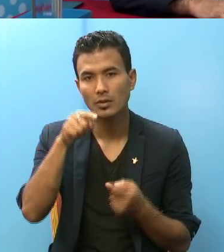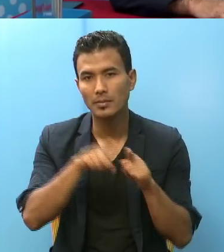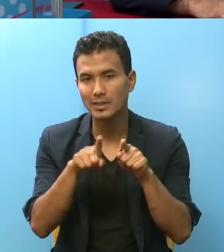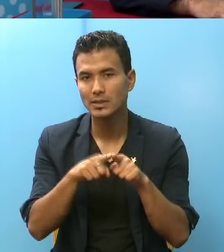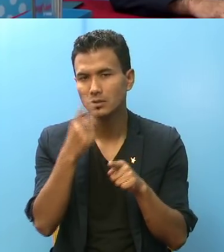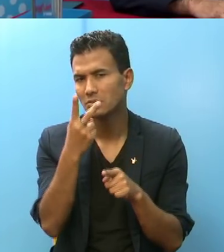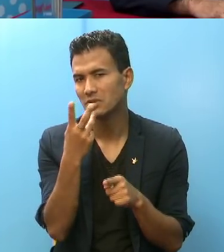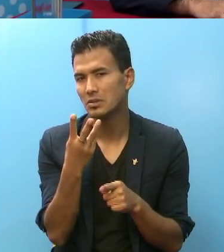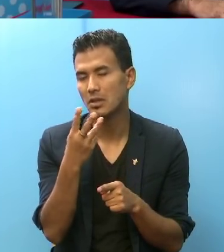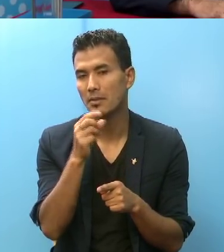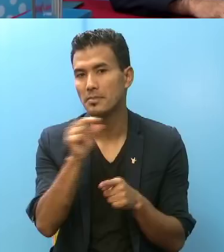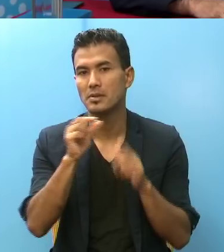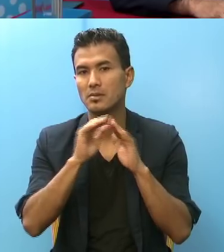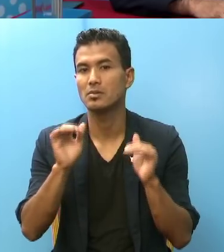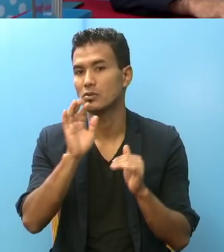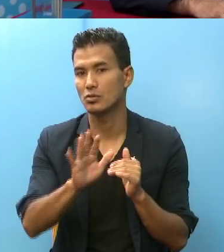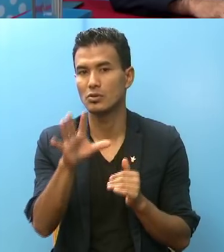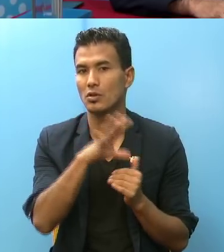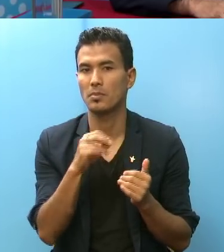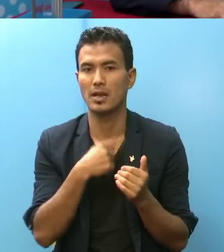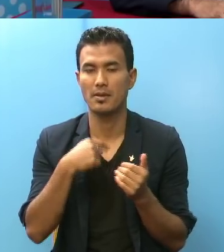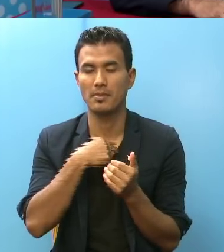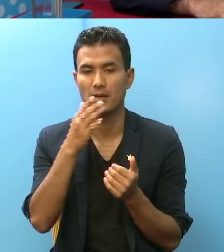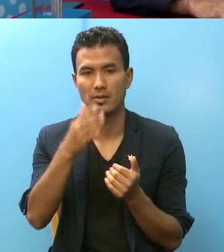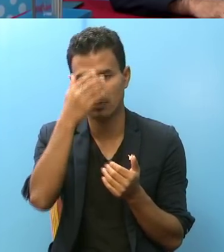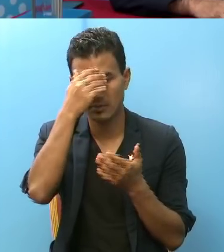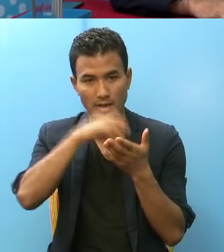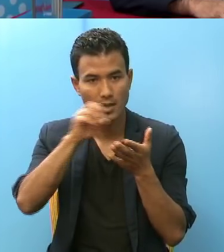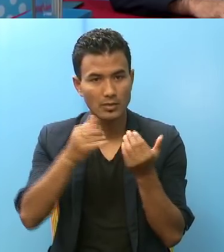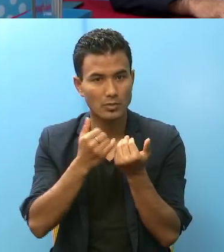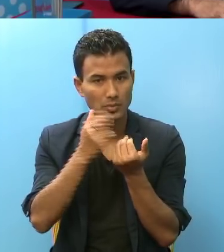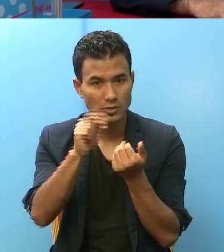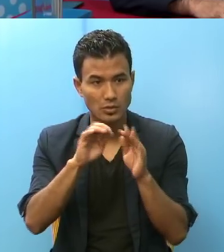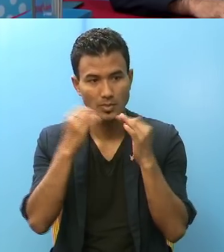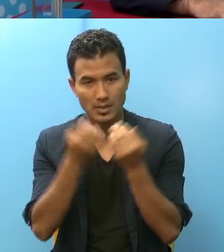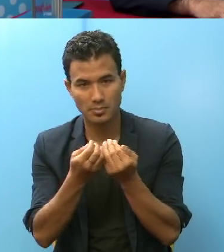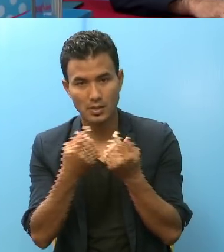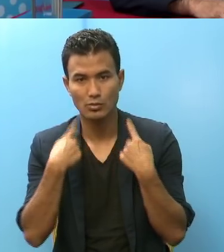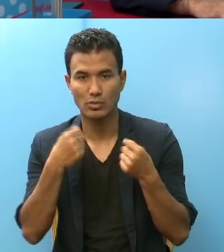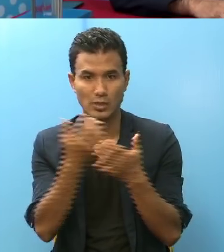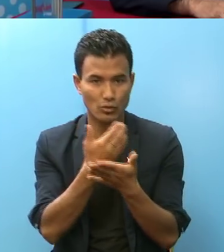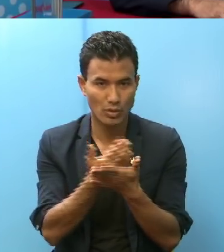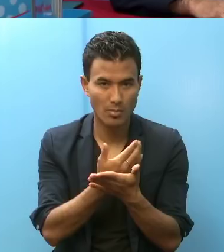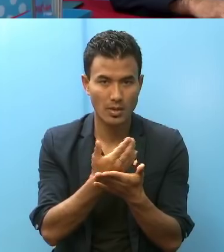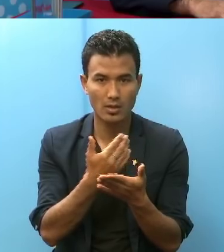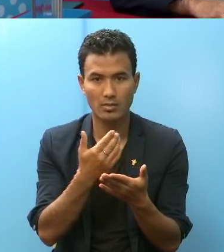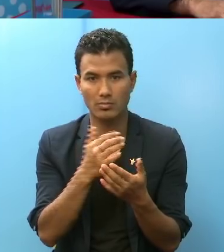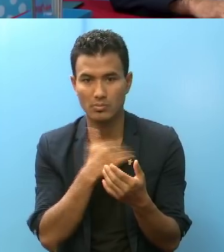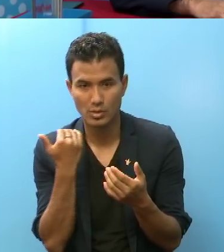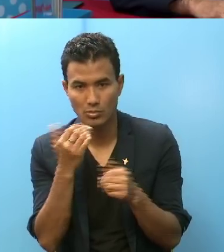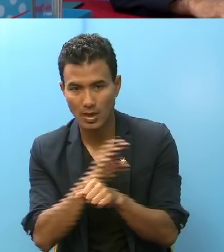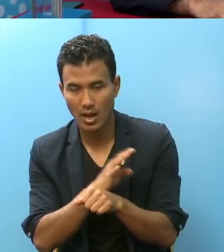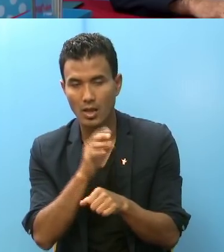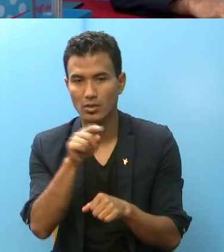तिन्टा आयाम हरू शान तो सब्पला हमले अड्रेस गरनु परसे वोटा समाज मायोटा स्वासां स्था मा अंतेश्टिका कुरा है तो